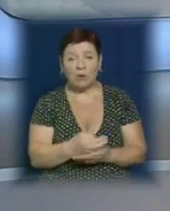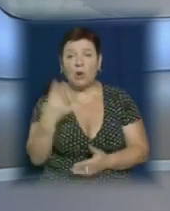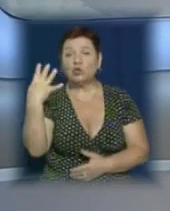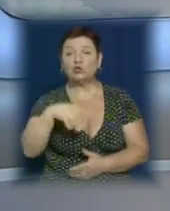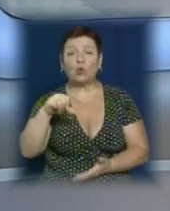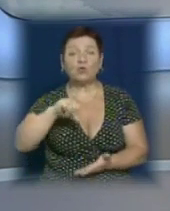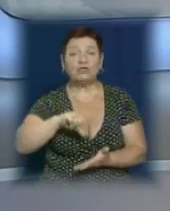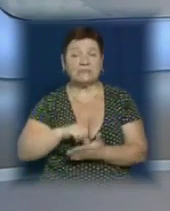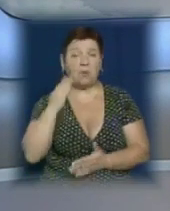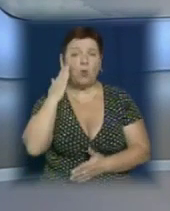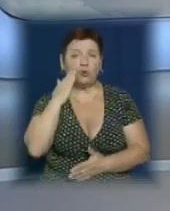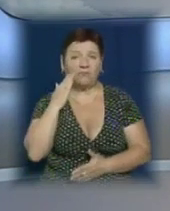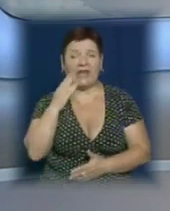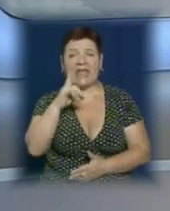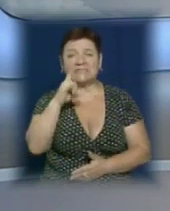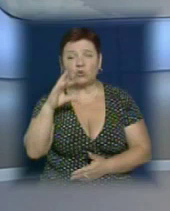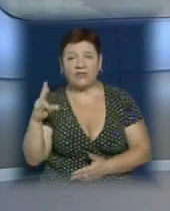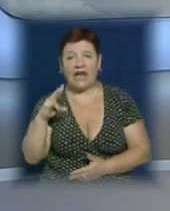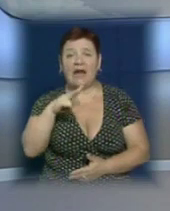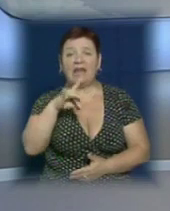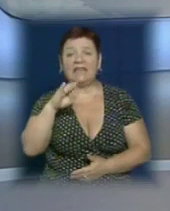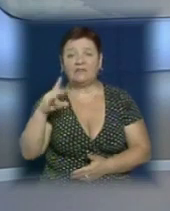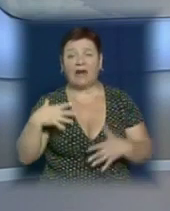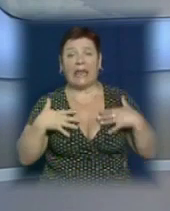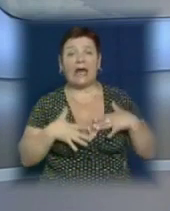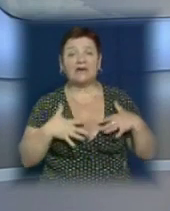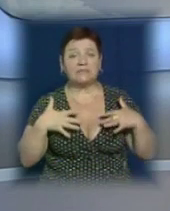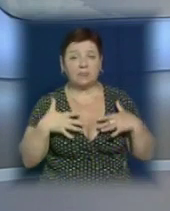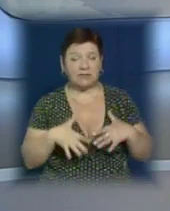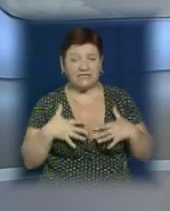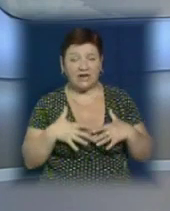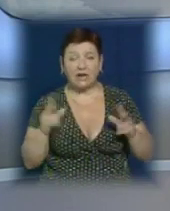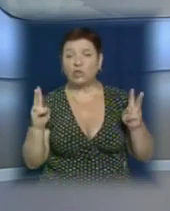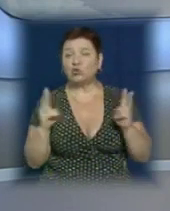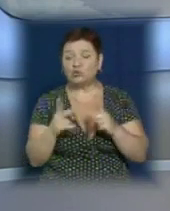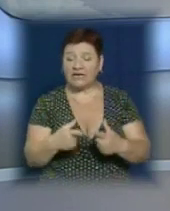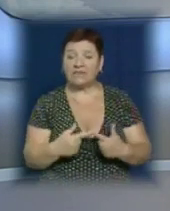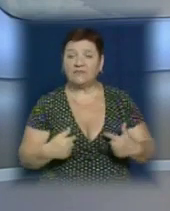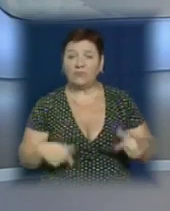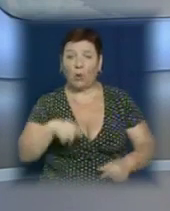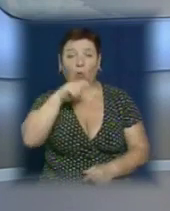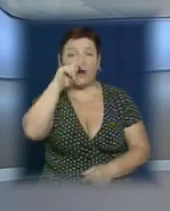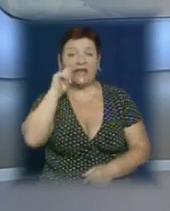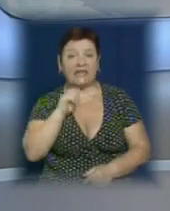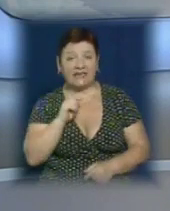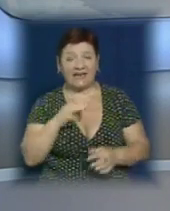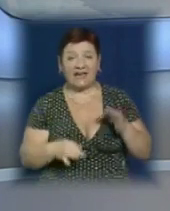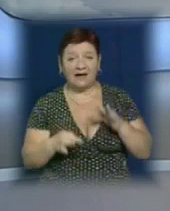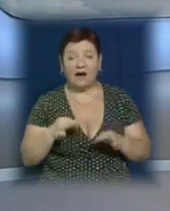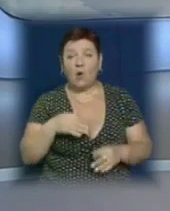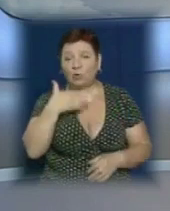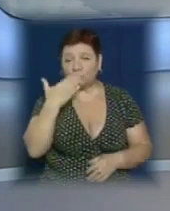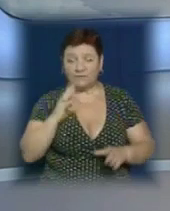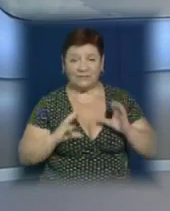з України, Молдови, Естонії, Литви та Азербайджану. Ініціювалася зустріч Асоціація суддів України, юридичний факультет